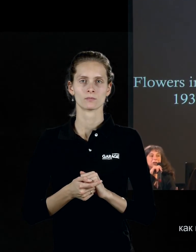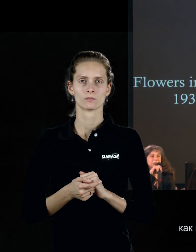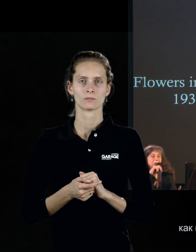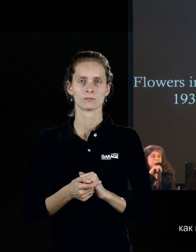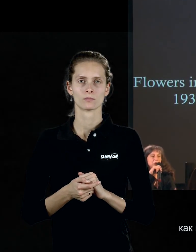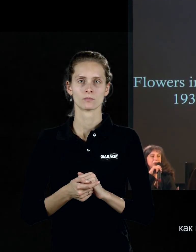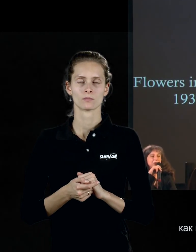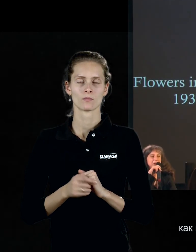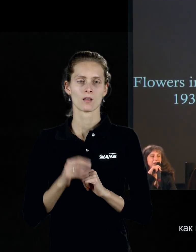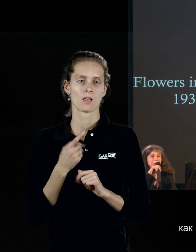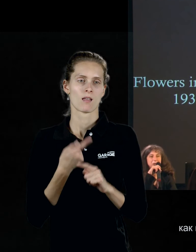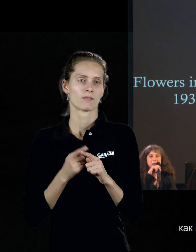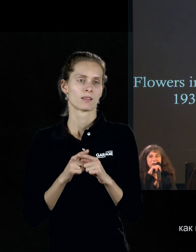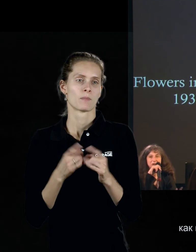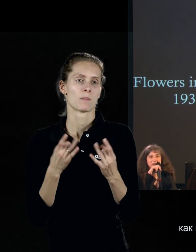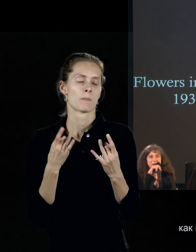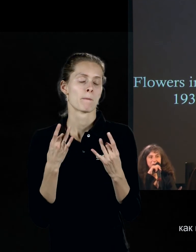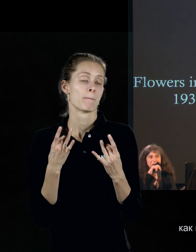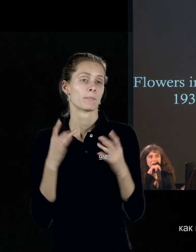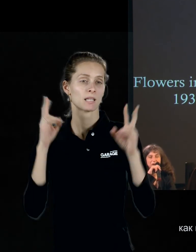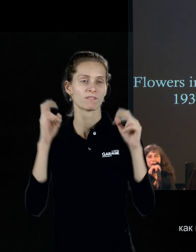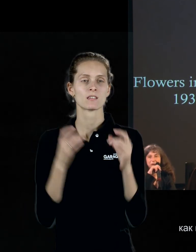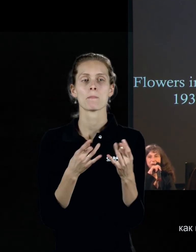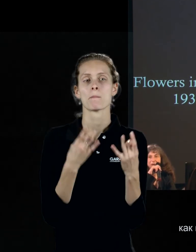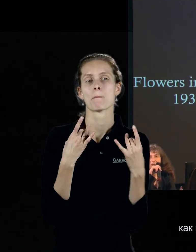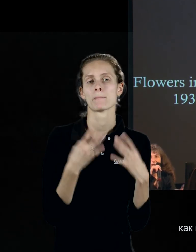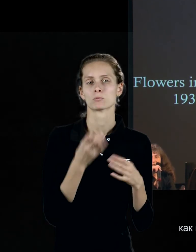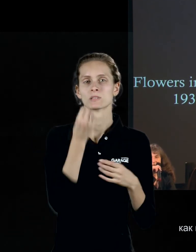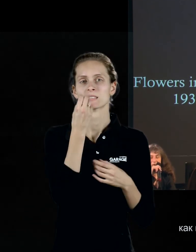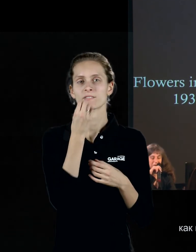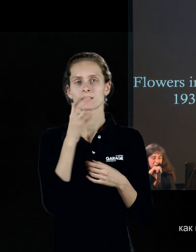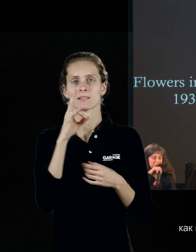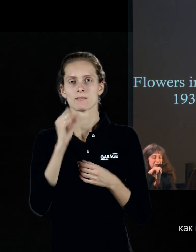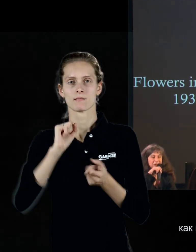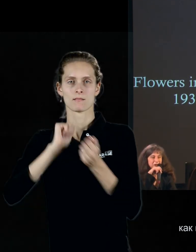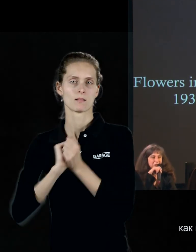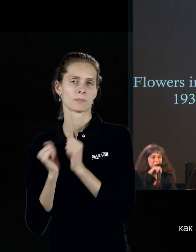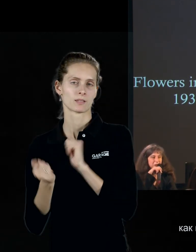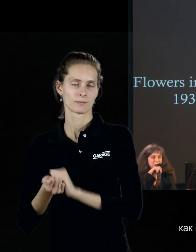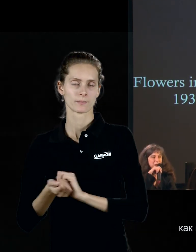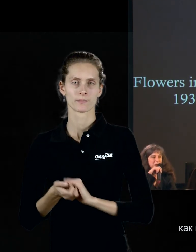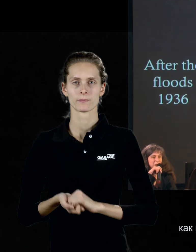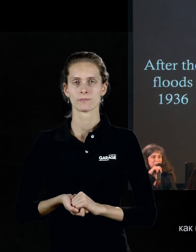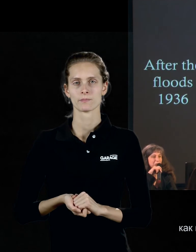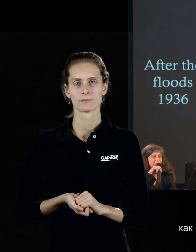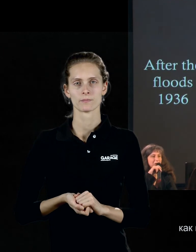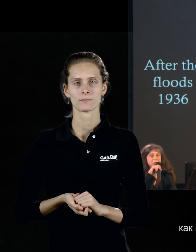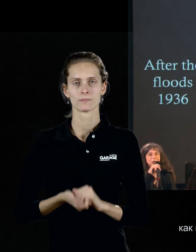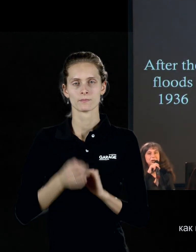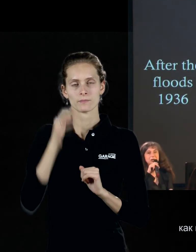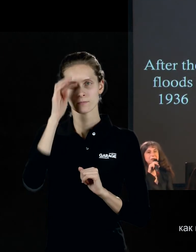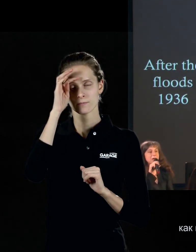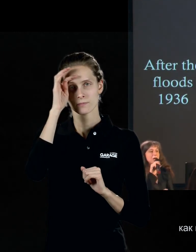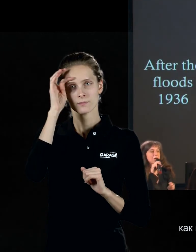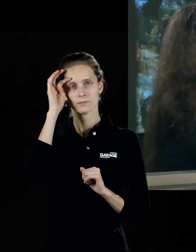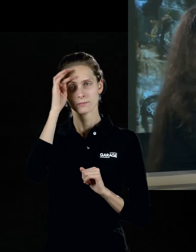Это всего лишь цветы на камне, но это считается точно так же, как персонажа с его работ того же времени и того